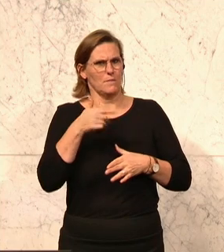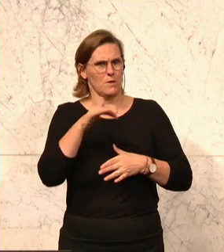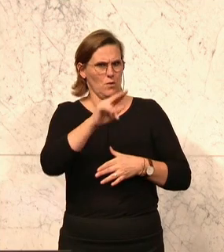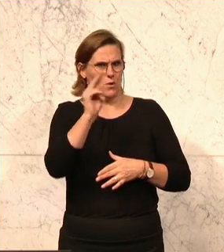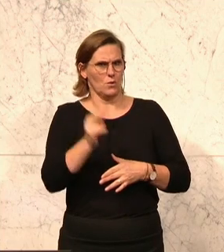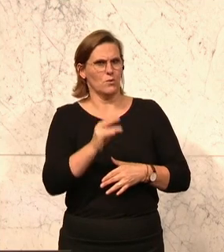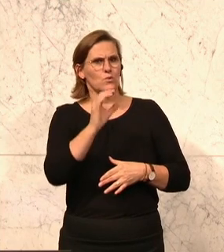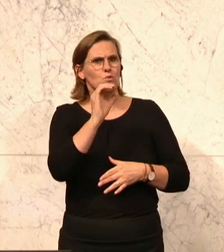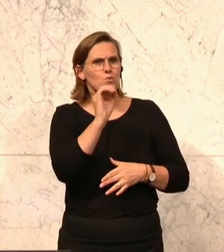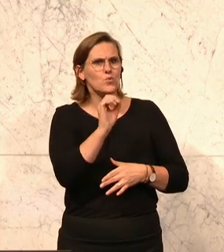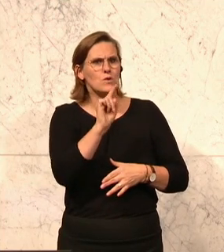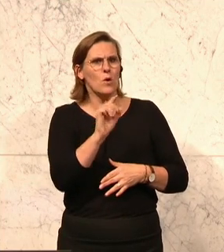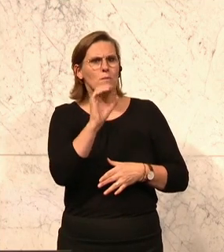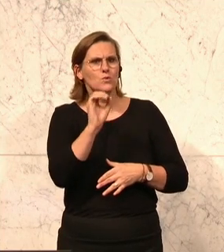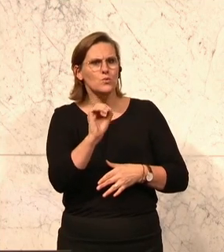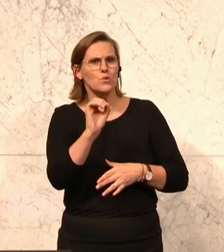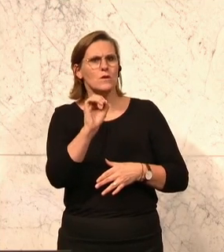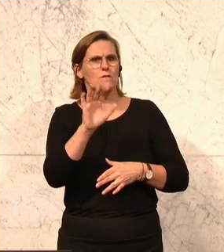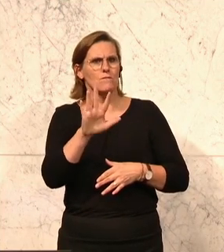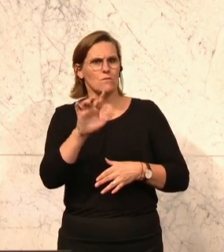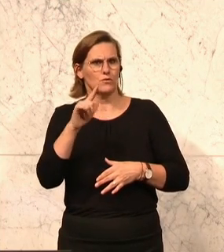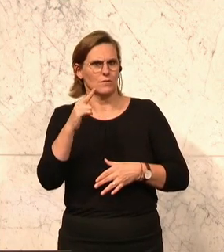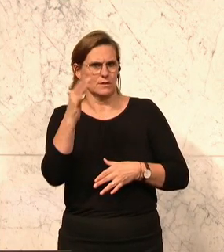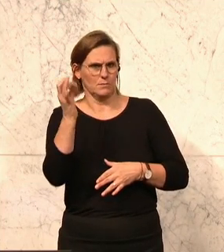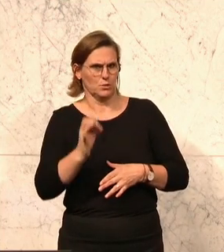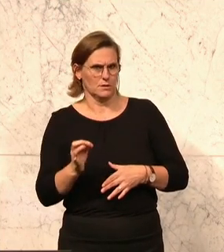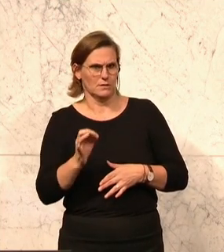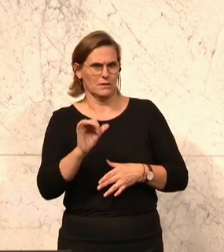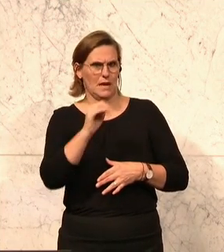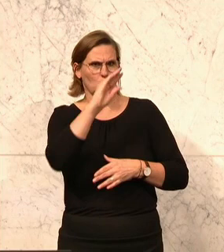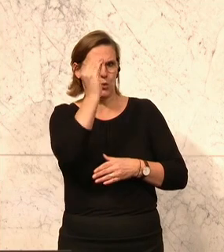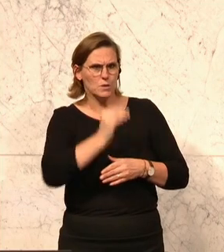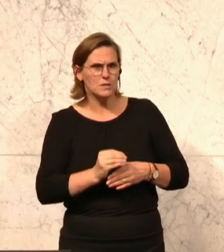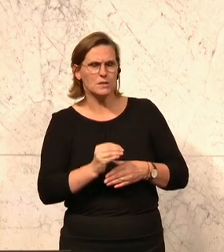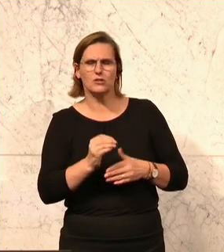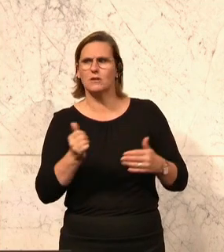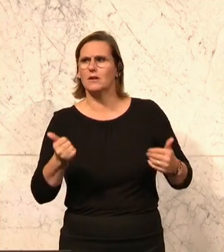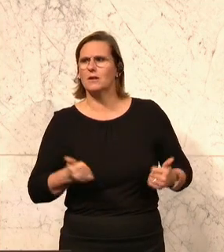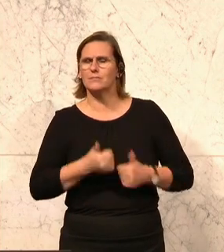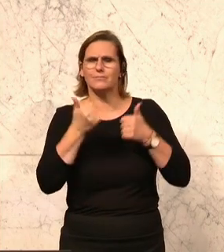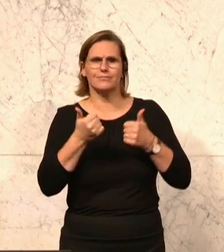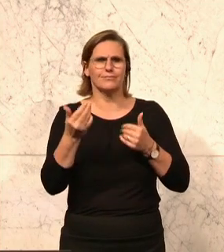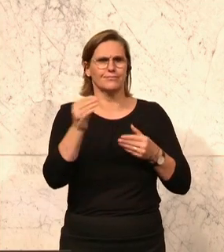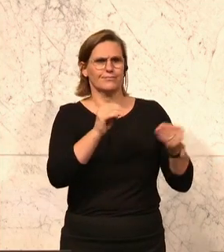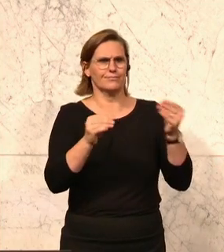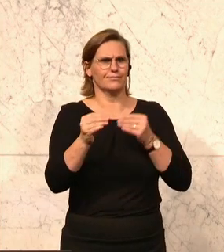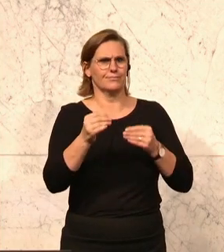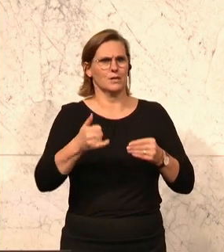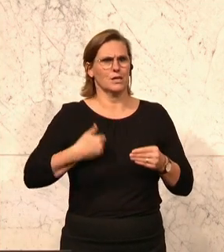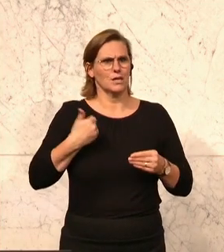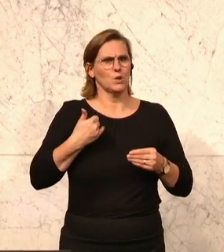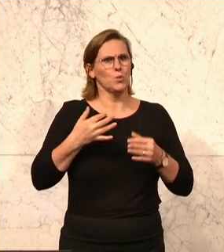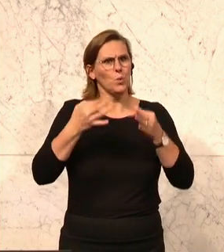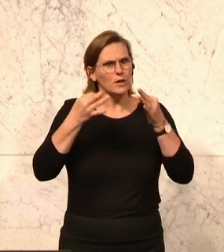sind 0,025 Prozent, eines künstlerisch hervorragend gestalteten Jugendstilflügels